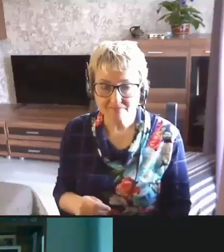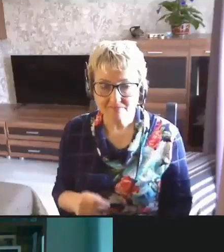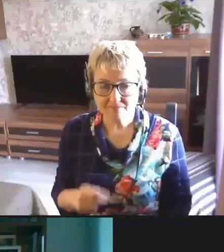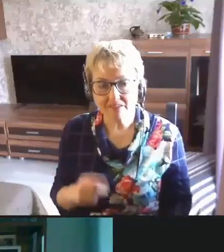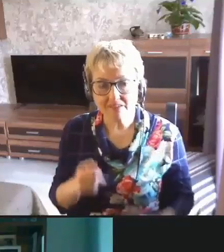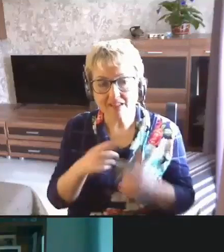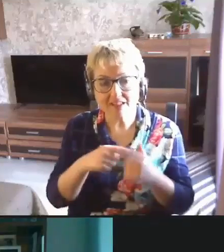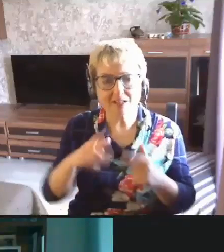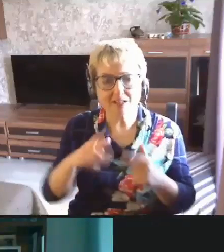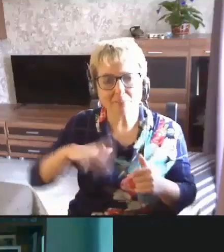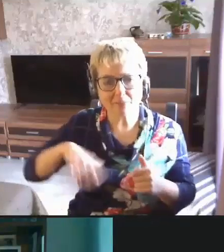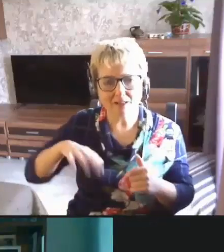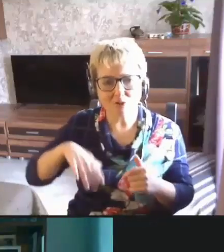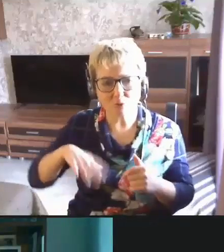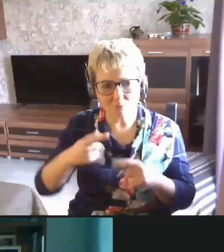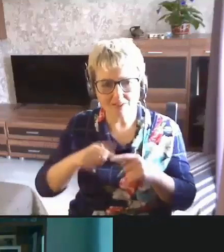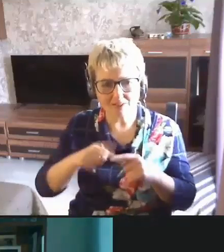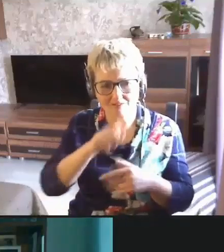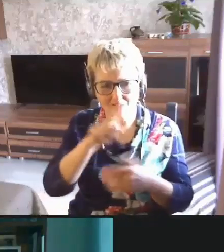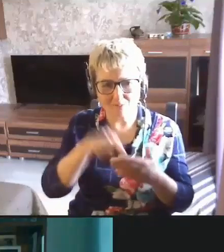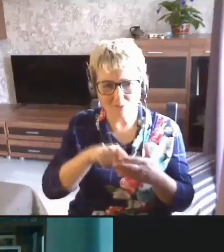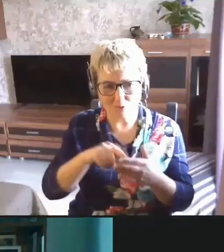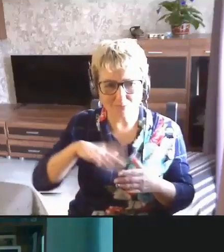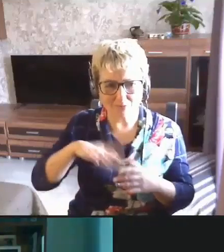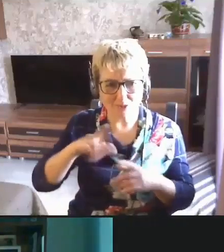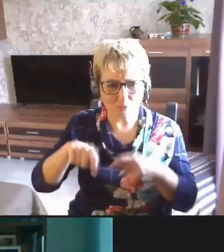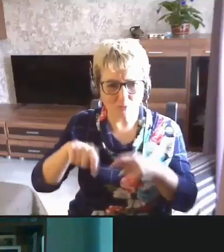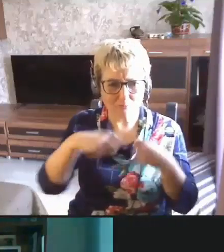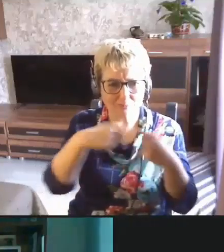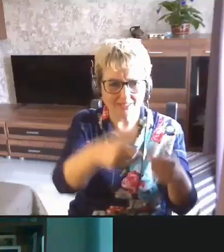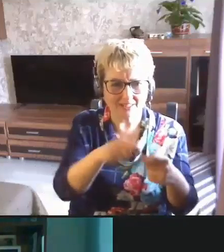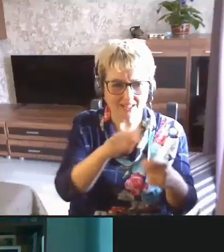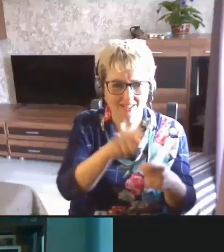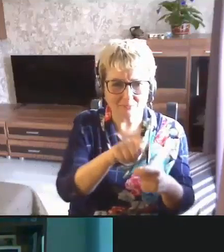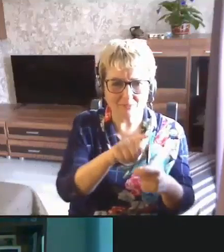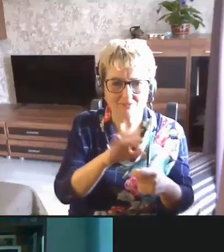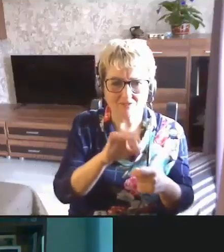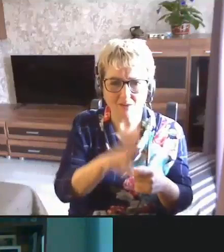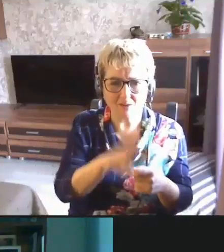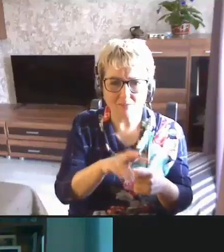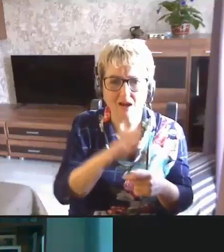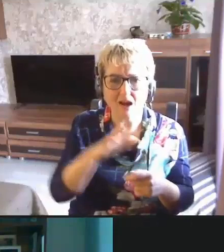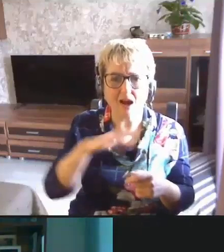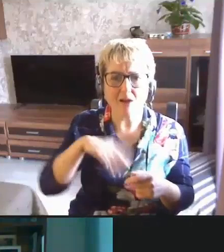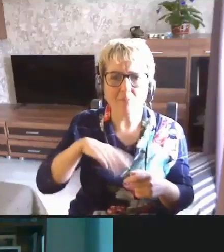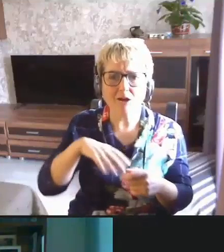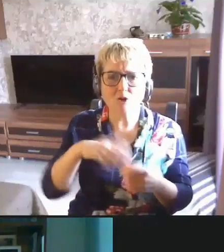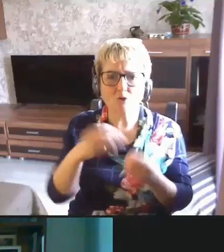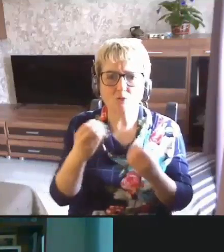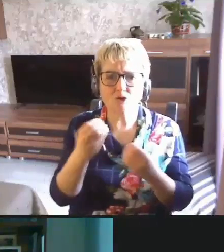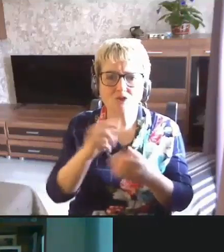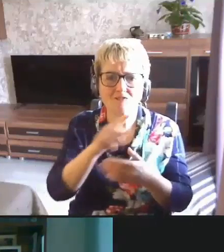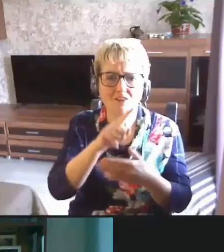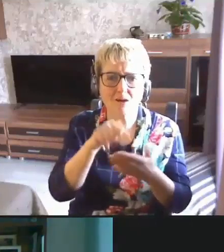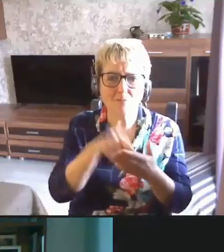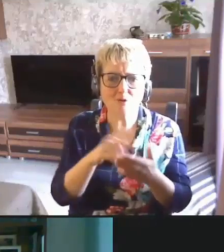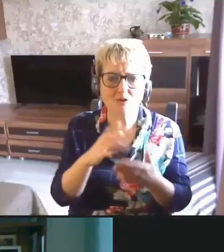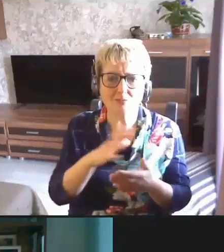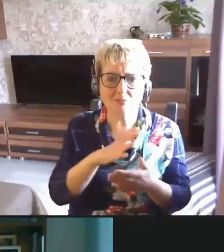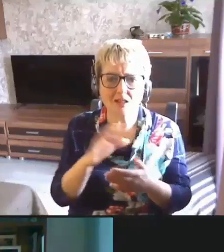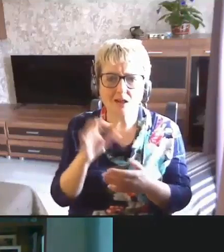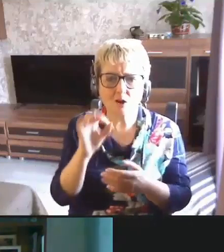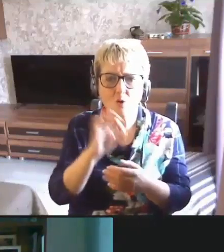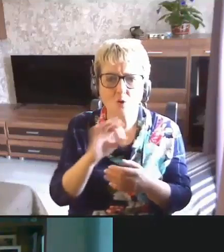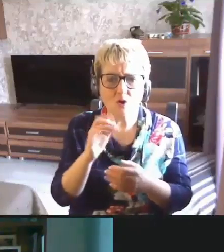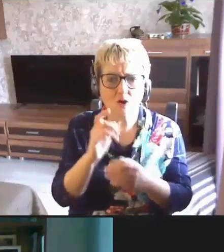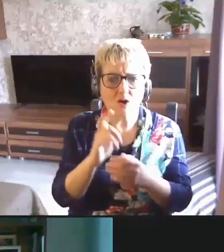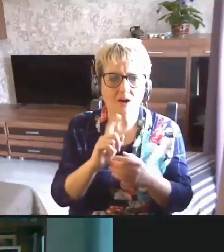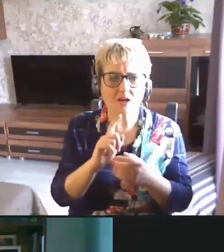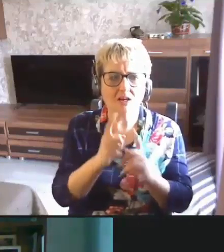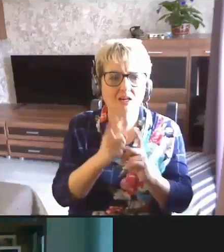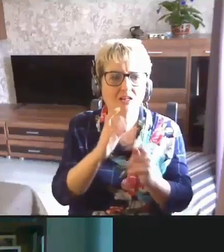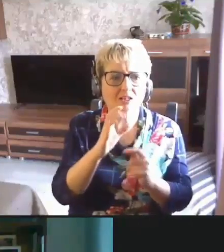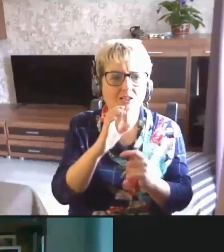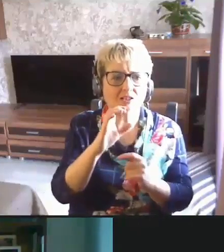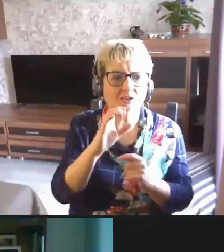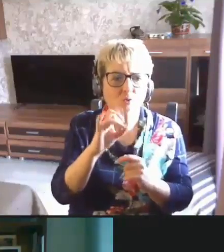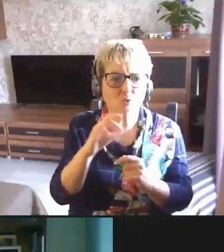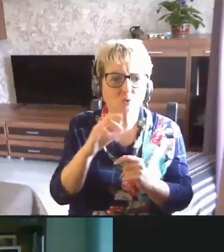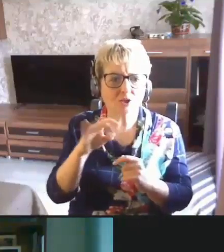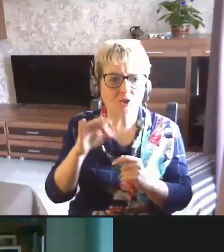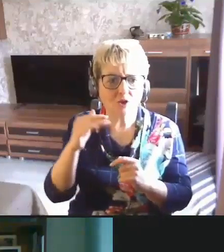Или мы потом вот этот вопрос можем передать. Потом еще был вопрос по поводу Сурдофон.